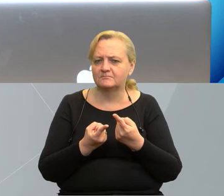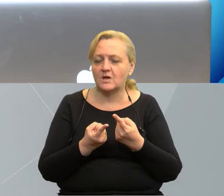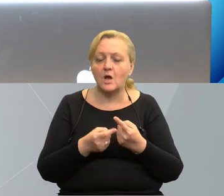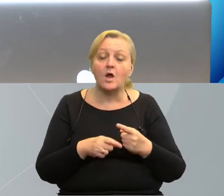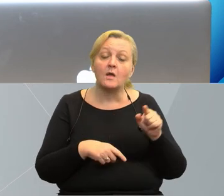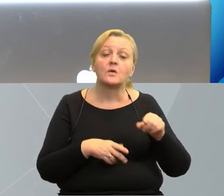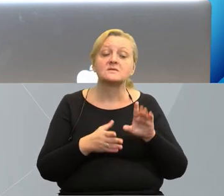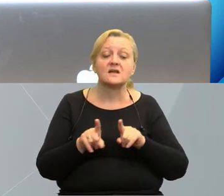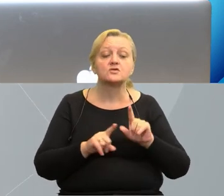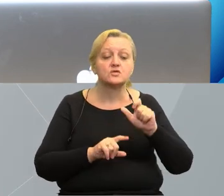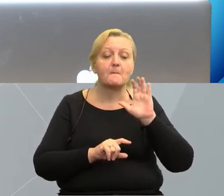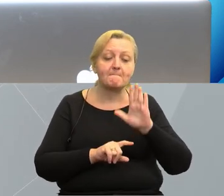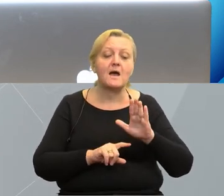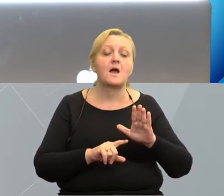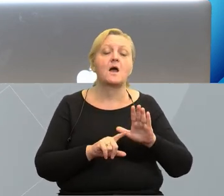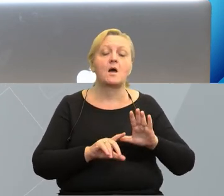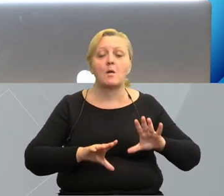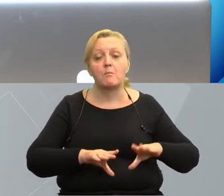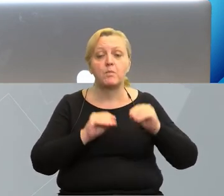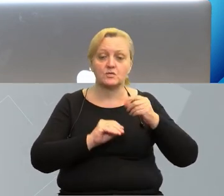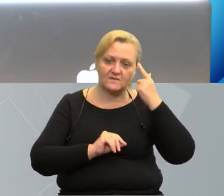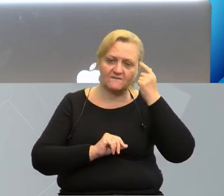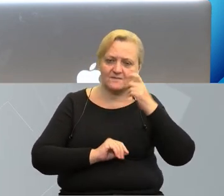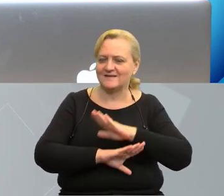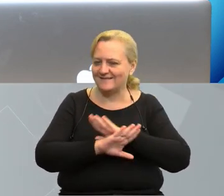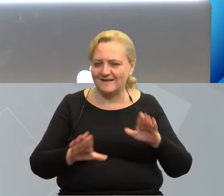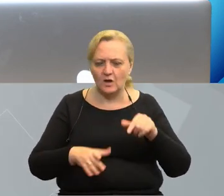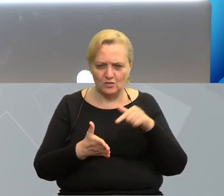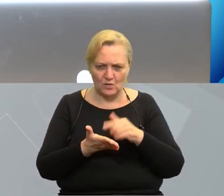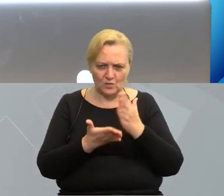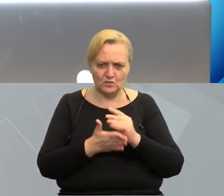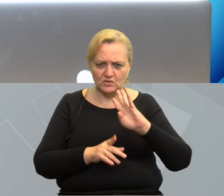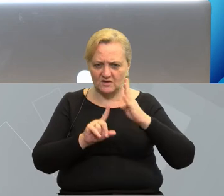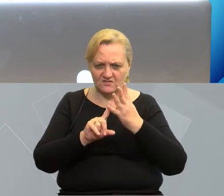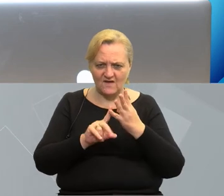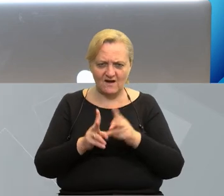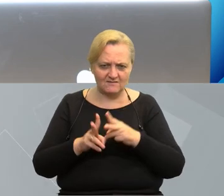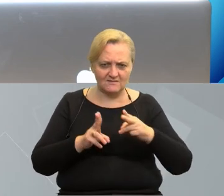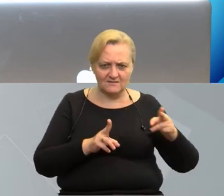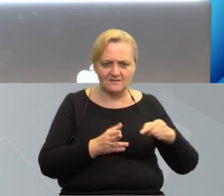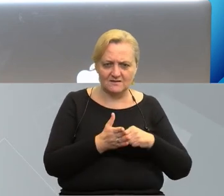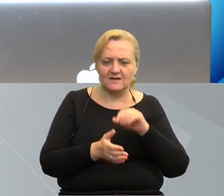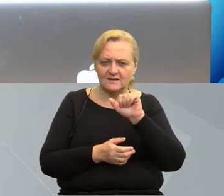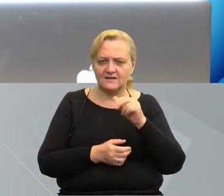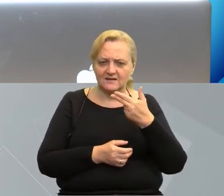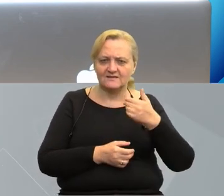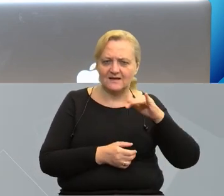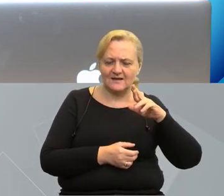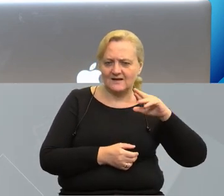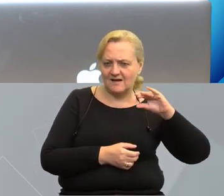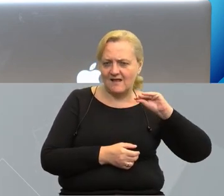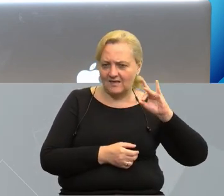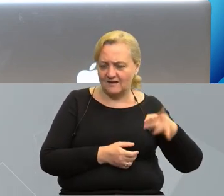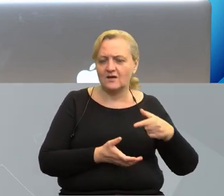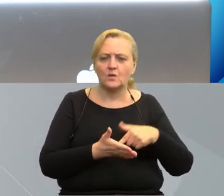początku. Jeżeli mamy już, to już jest przez czwarta edycja programów Interek, gdzie jest już